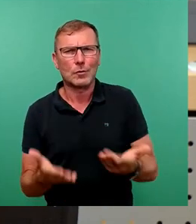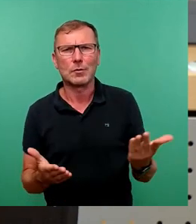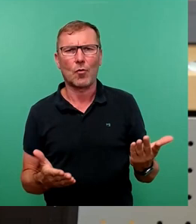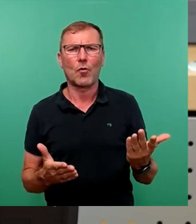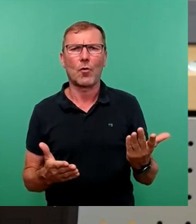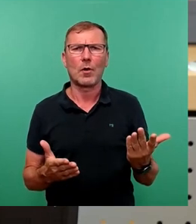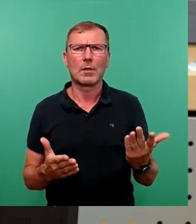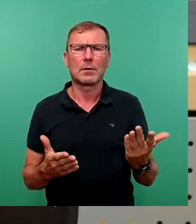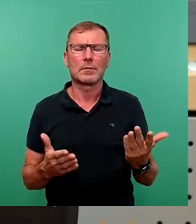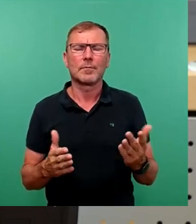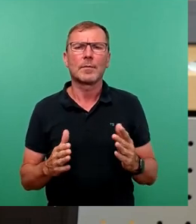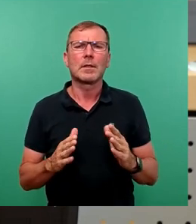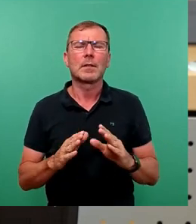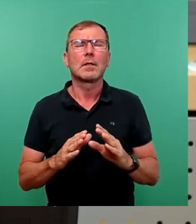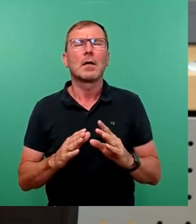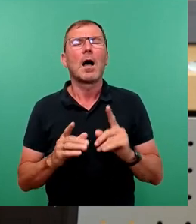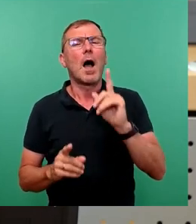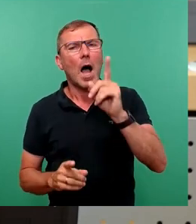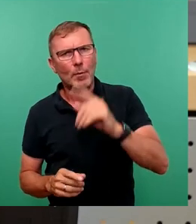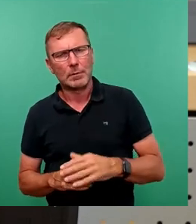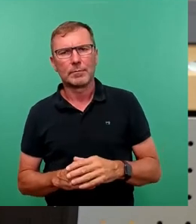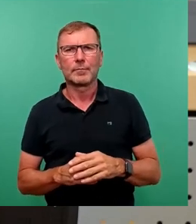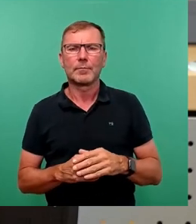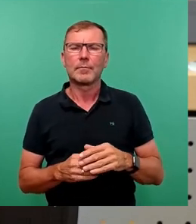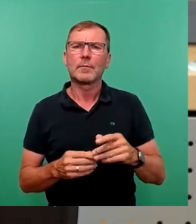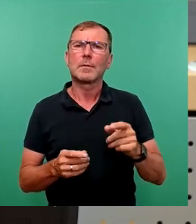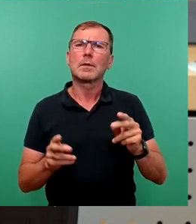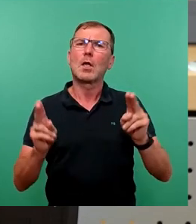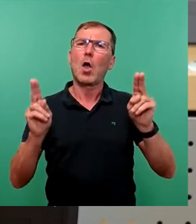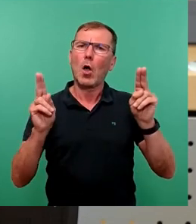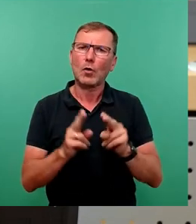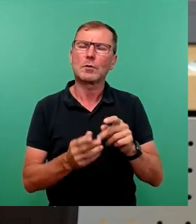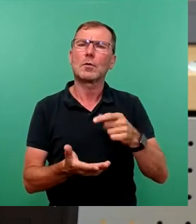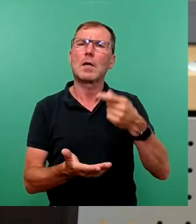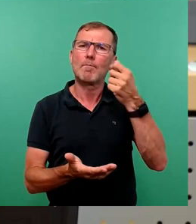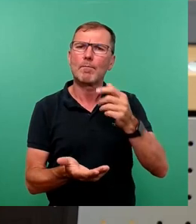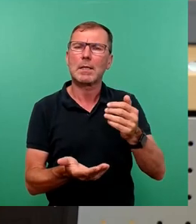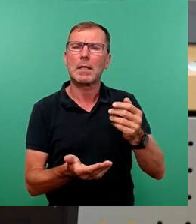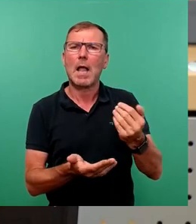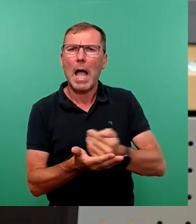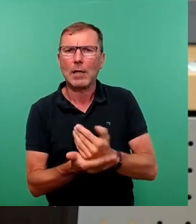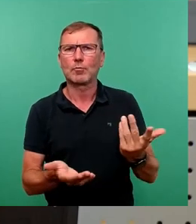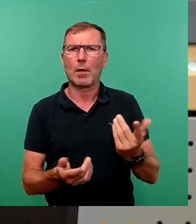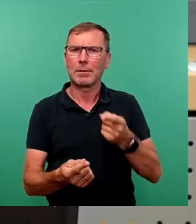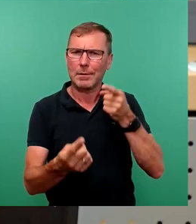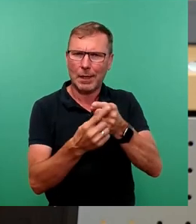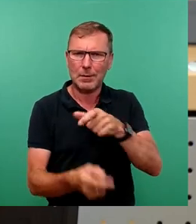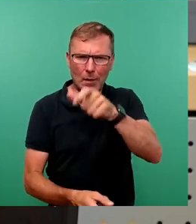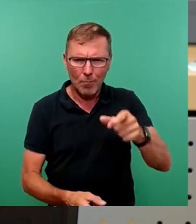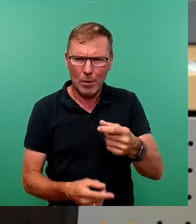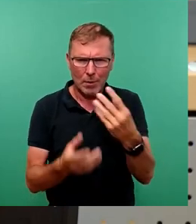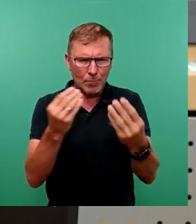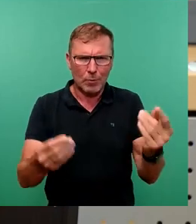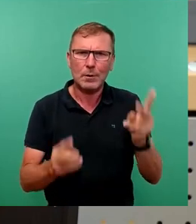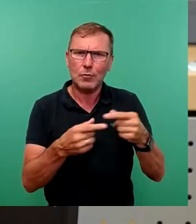absehbar. Aber, aber die Kürzung, wieder Mittel einschränken, welche direkt den Bürgern zugutekommen sollen in den